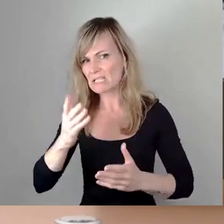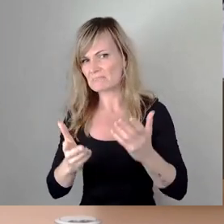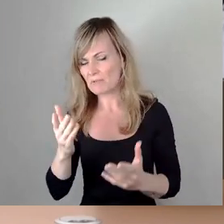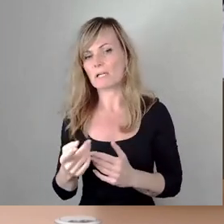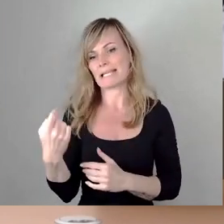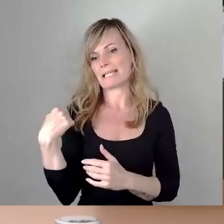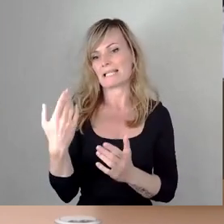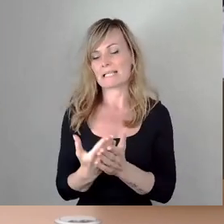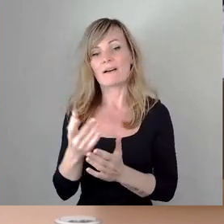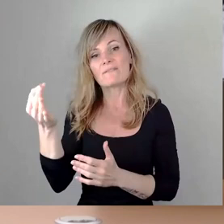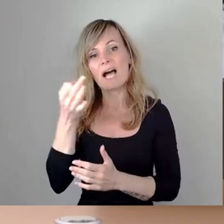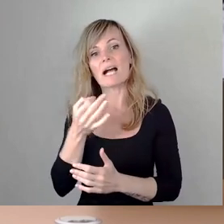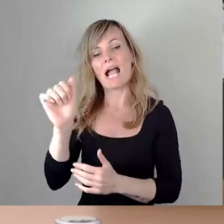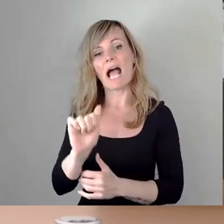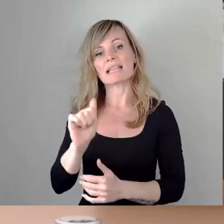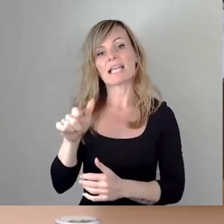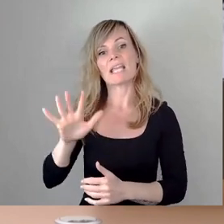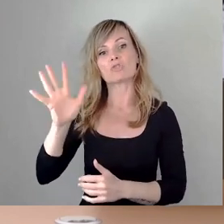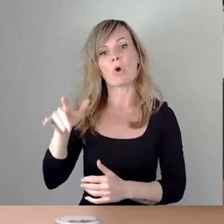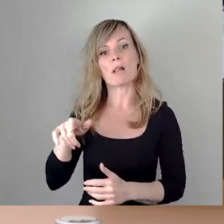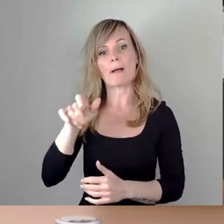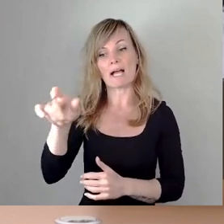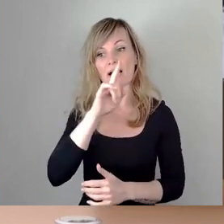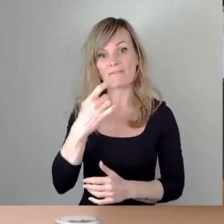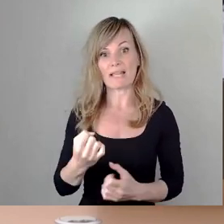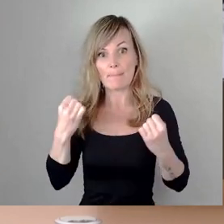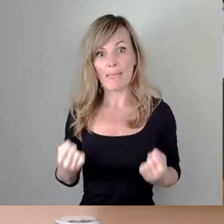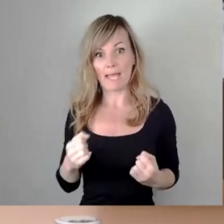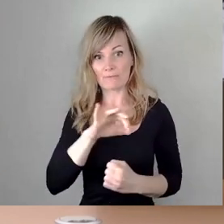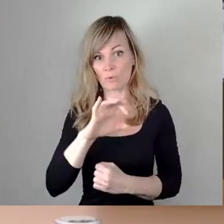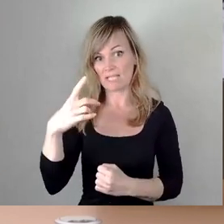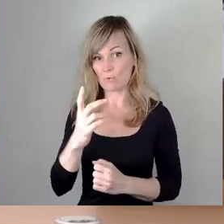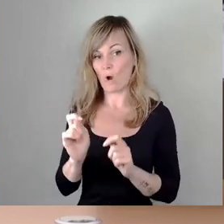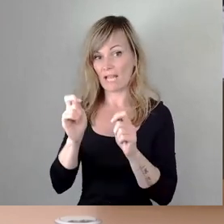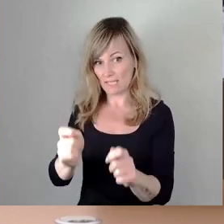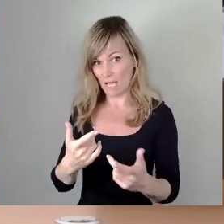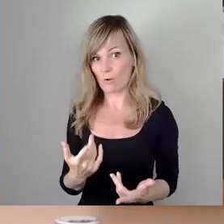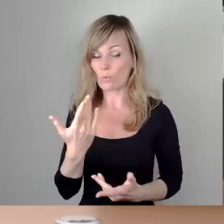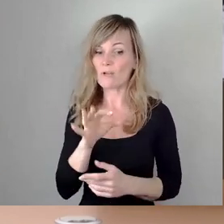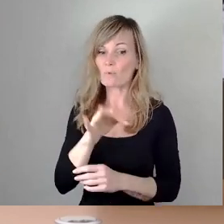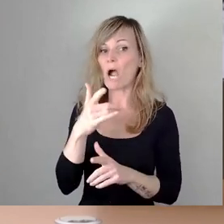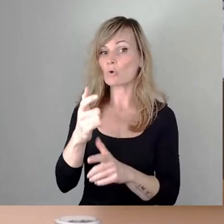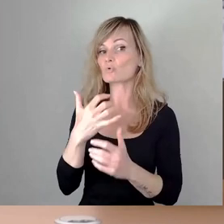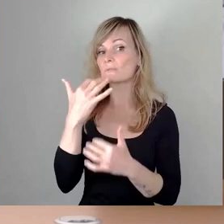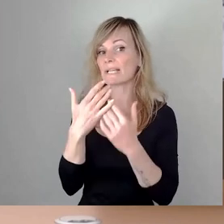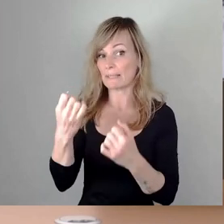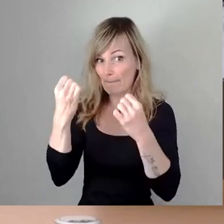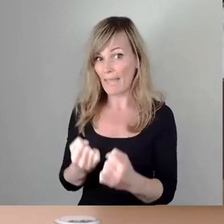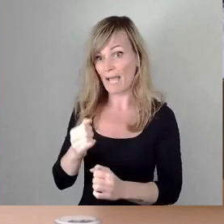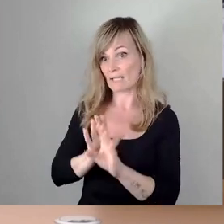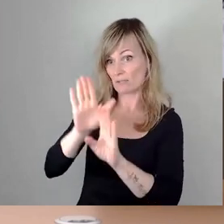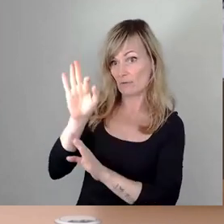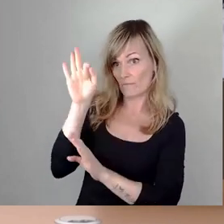Schollbach, falls es heute eine Mehrheit für den CDU-Antrag oder für den Ausschussbericht geben sollte, wird das